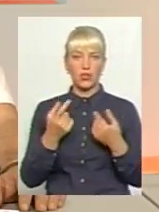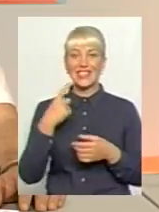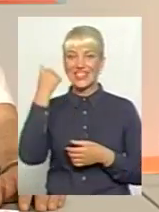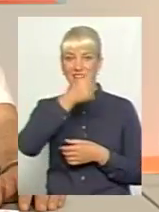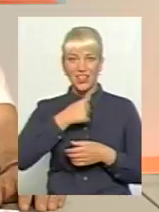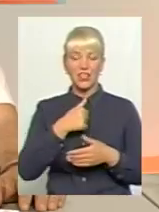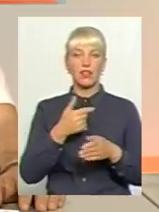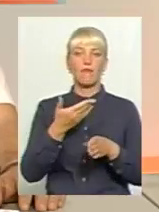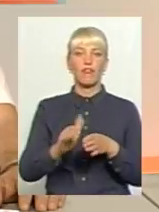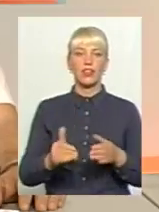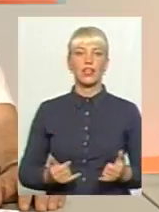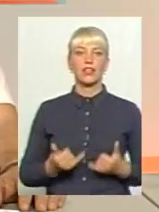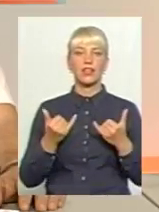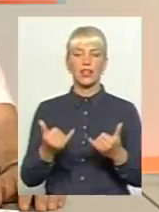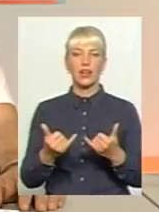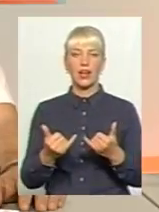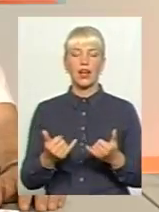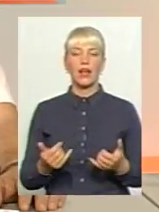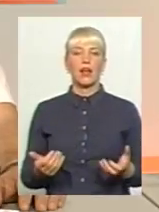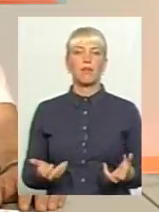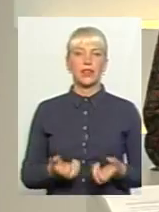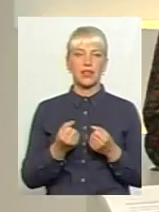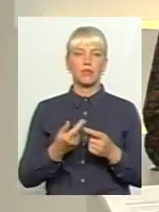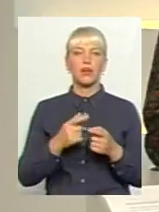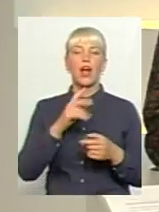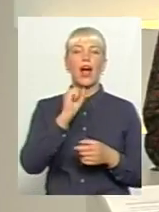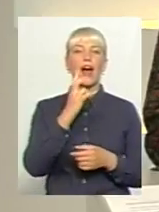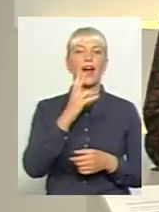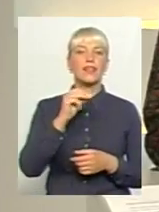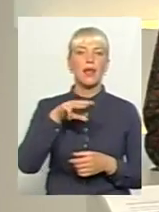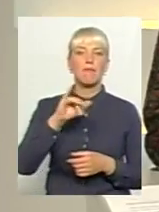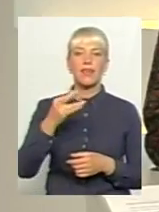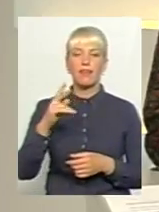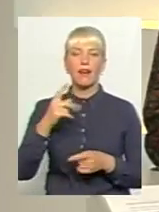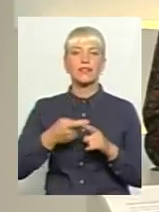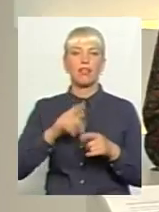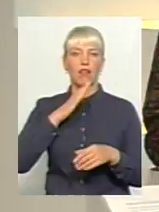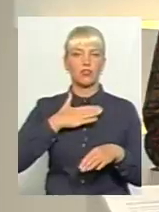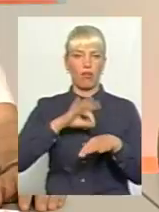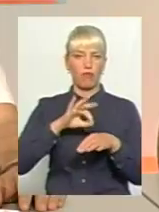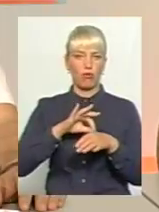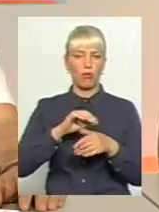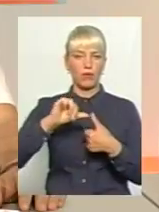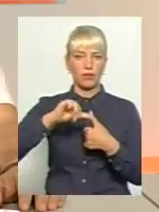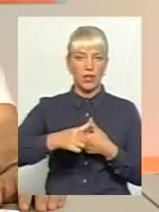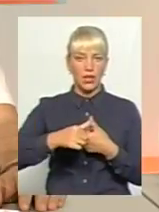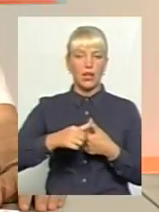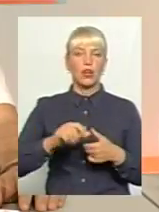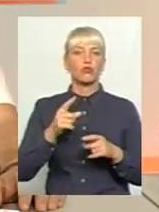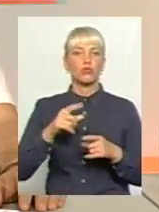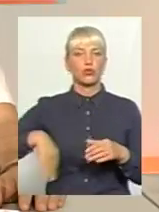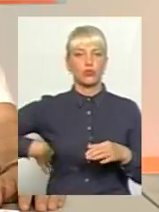підтримки ретропаїтинна, яке анемія, це наша стандартна хвороба, бо нирки не працюють, не виробляють певний гормон для формування гемоглобіна,